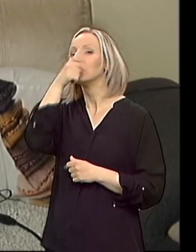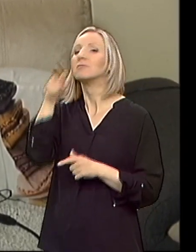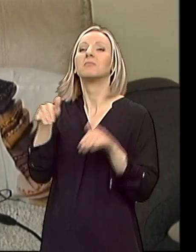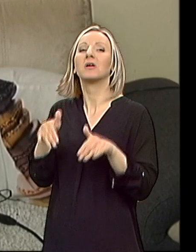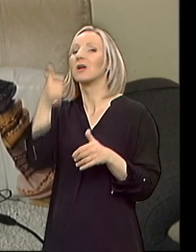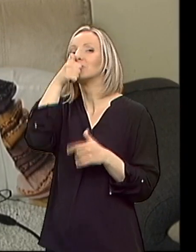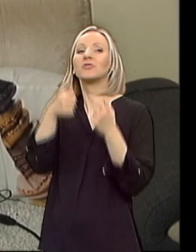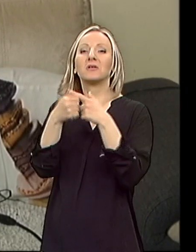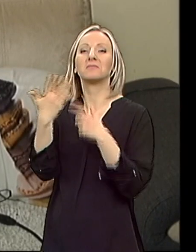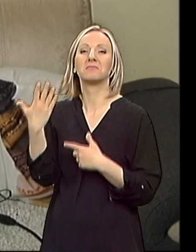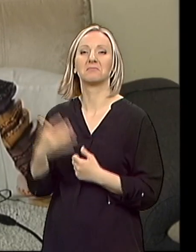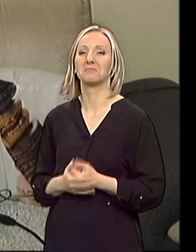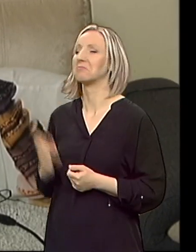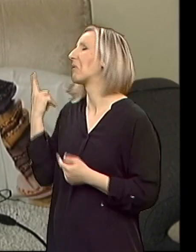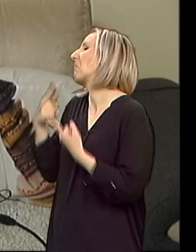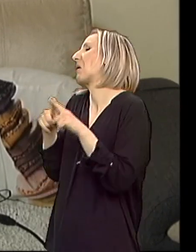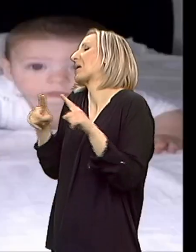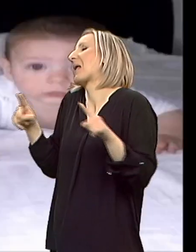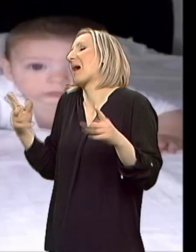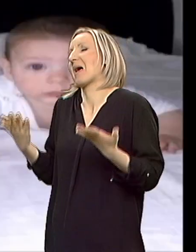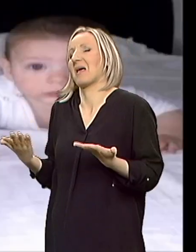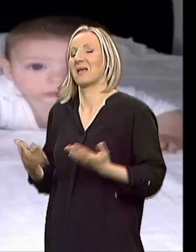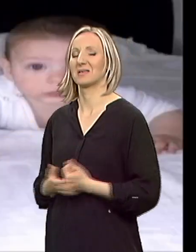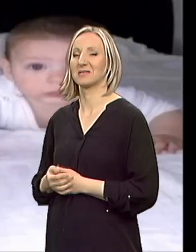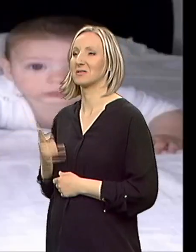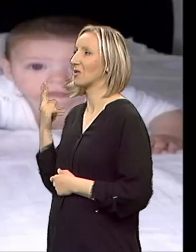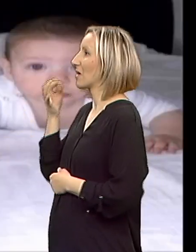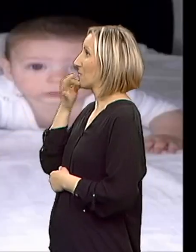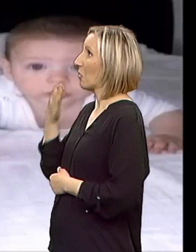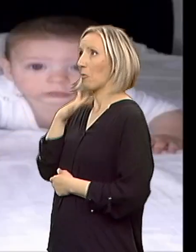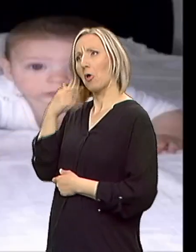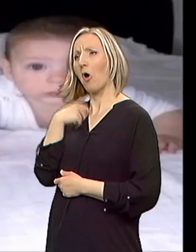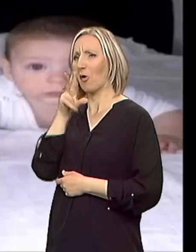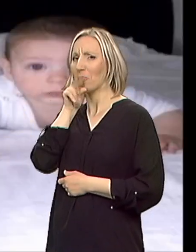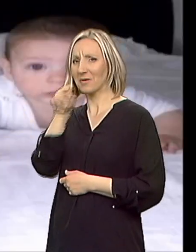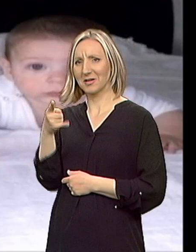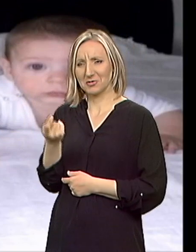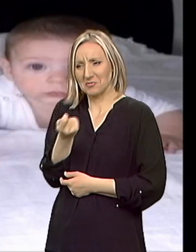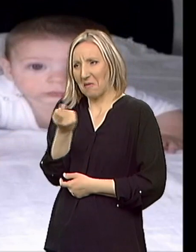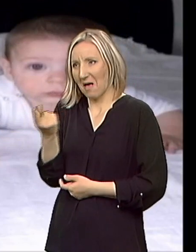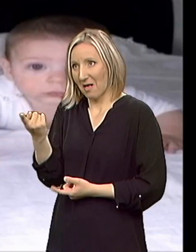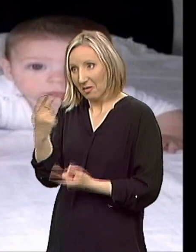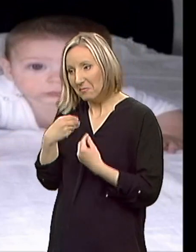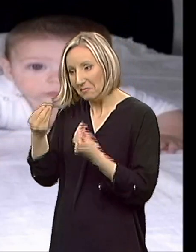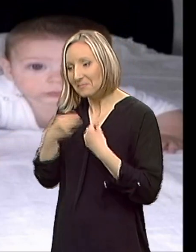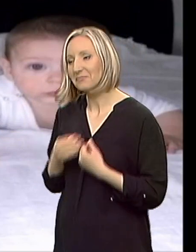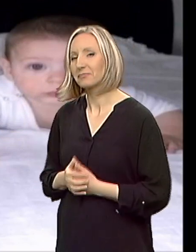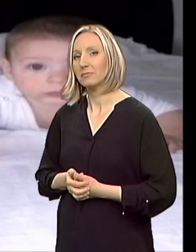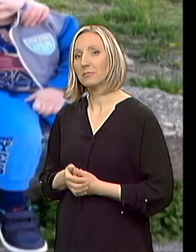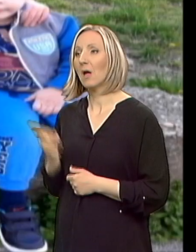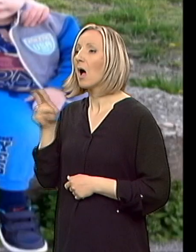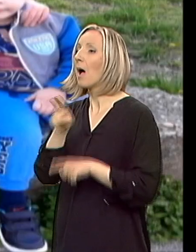igrate? Pa, raznih igra. Dobro, smo reći ti danas. A, kaži mi, kako se slažeš sa bratu?